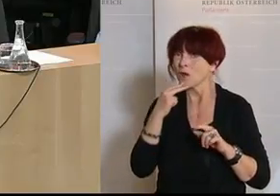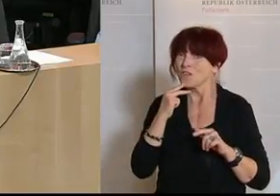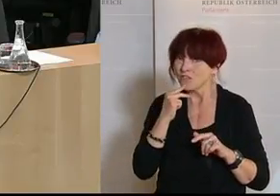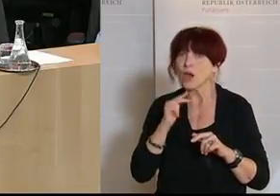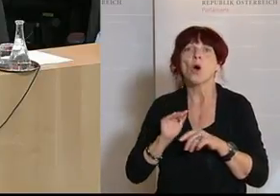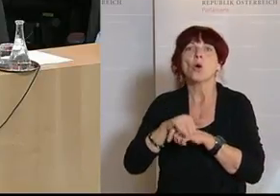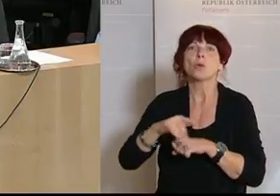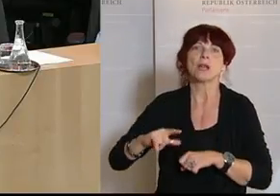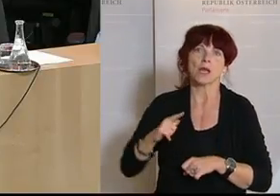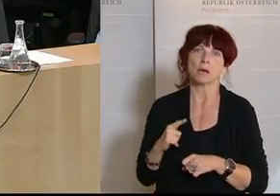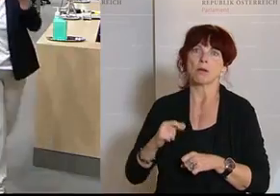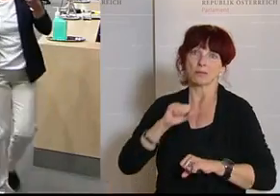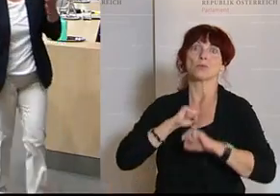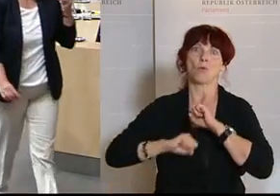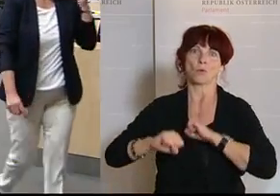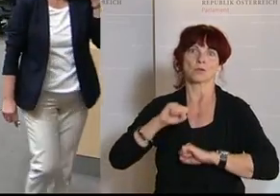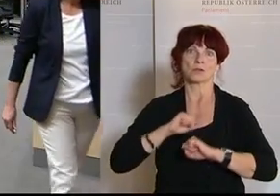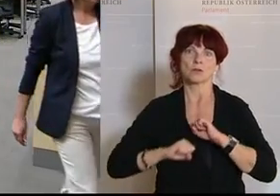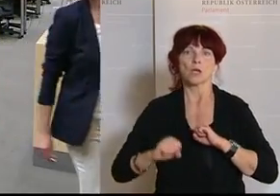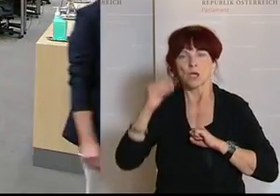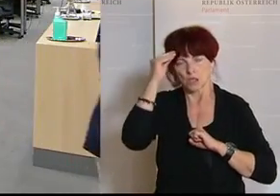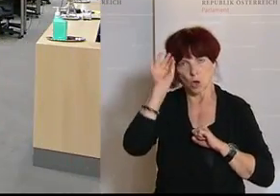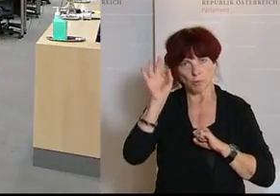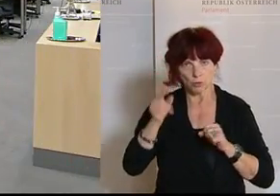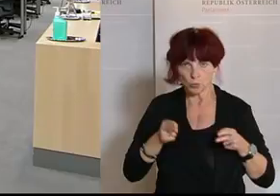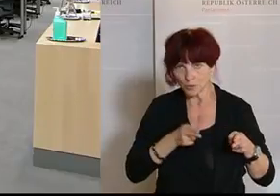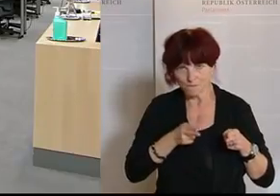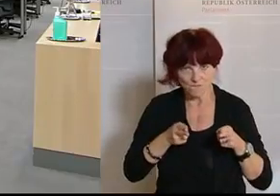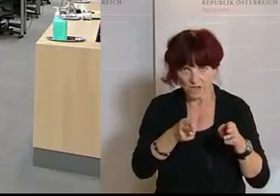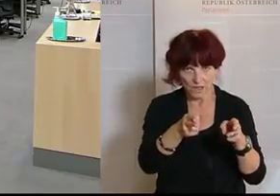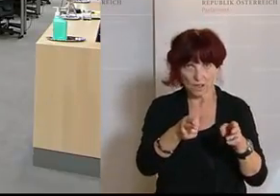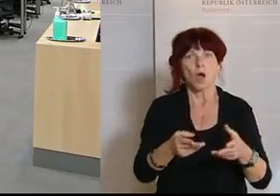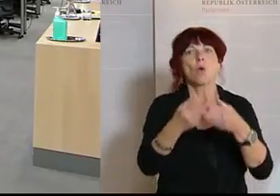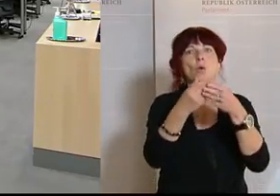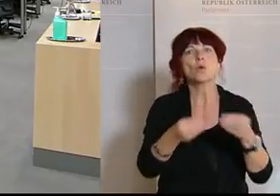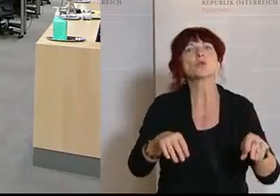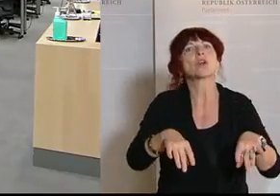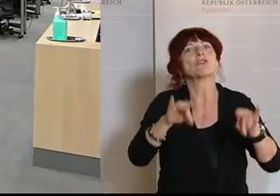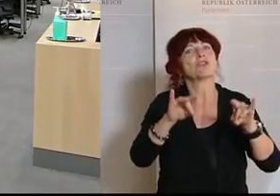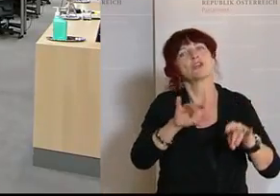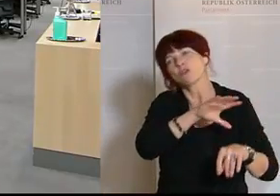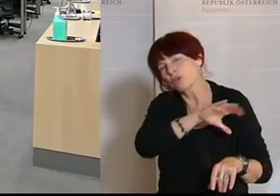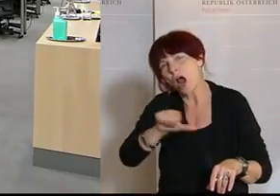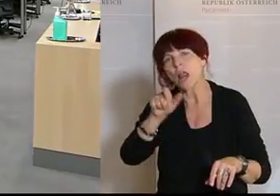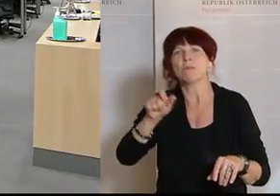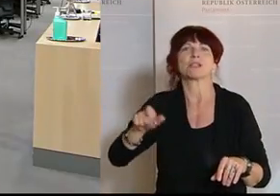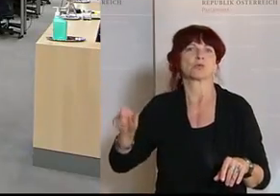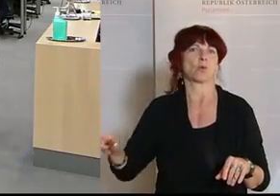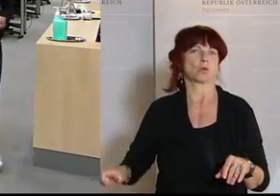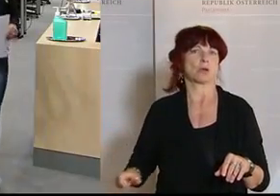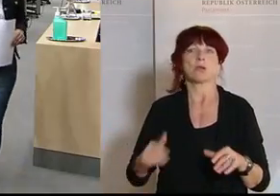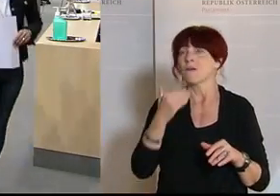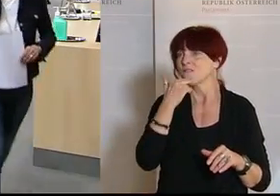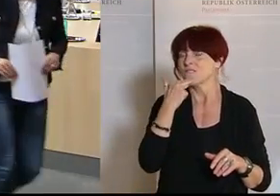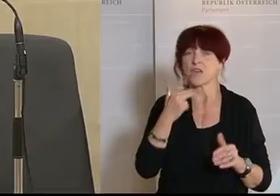Und ich bin, denke, wir sind hier auf einem guten Weg, hier wirklich Lösungen für alle zu finden, die das brauchen. So wie es von dieser